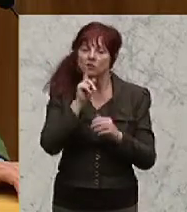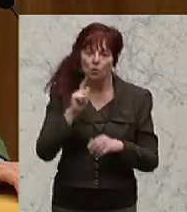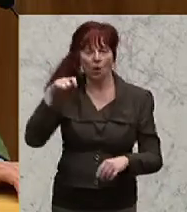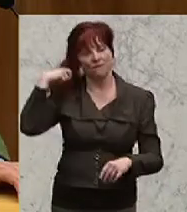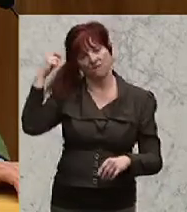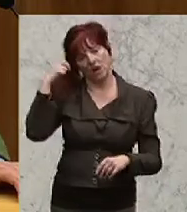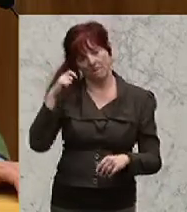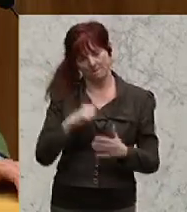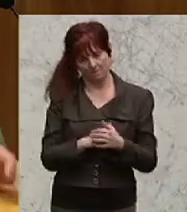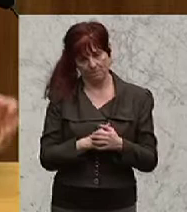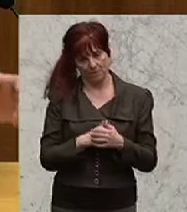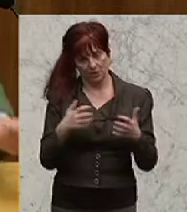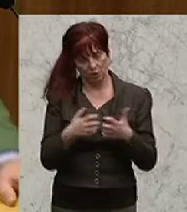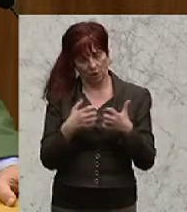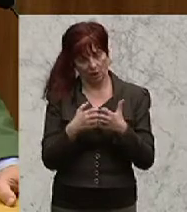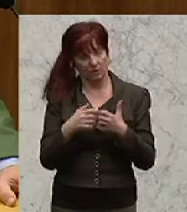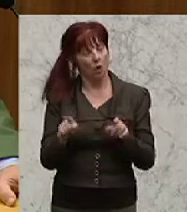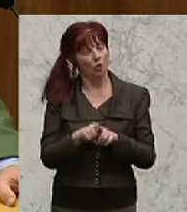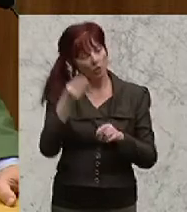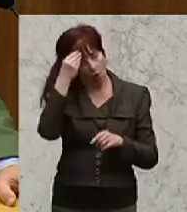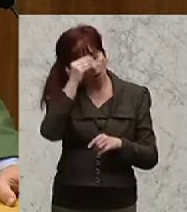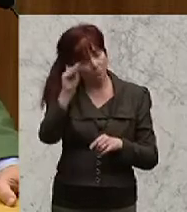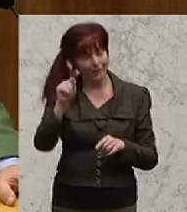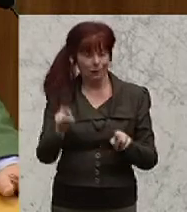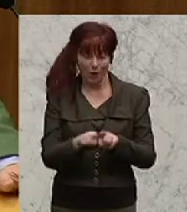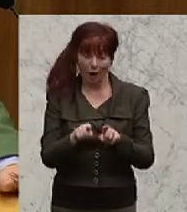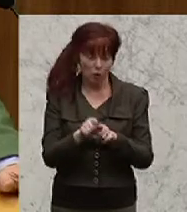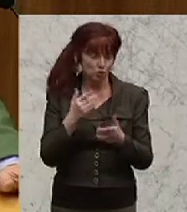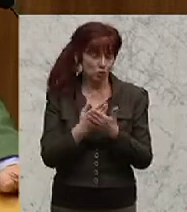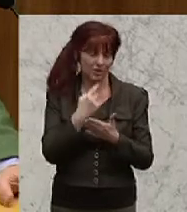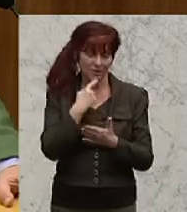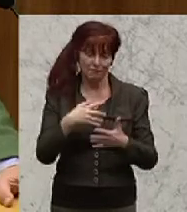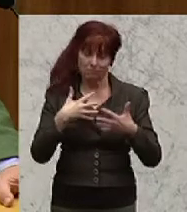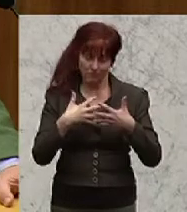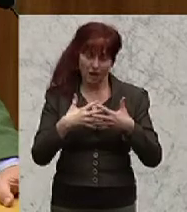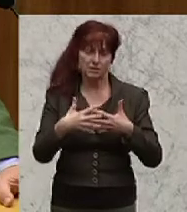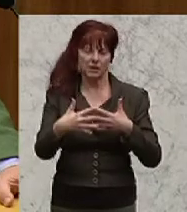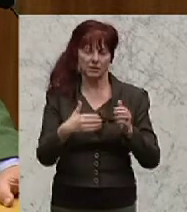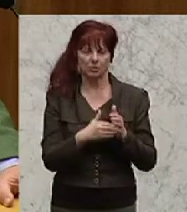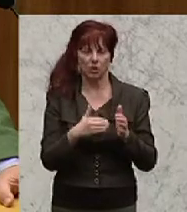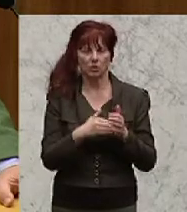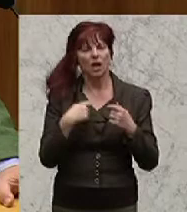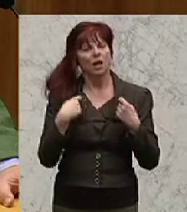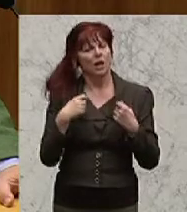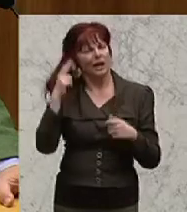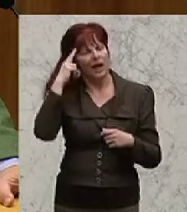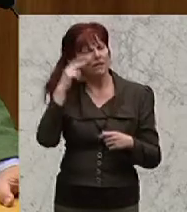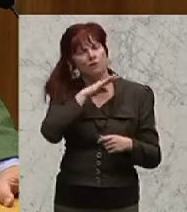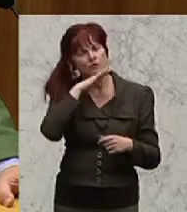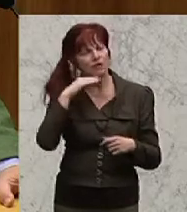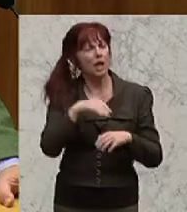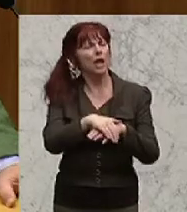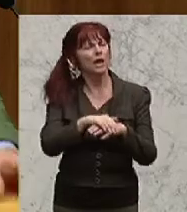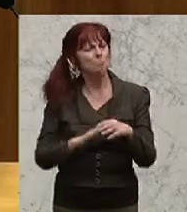Und da eine Anmerkung, es ist bereits angeklungen, auch hier die Transparenz. Ich kenne sehr viele Gemeinden, wo Filme gedreht werden, wo dann die